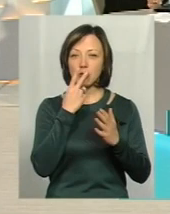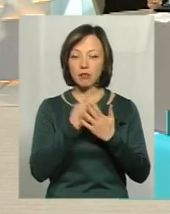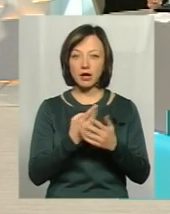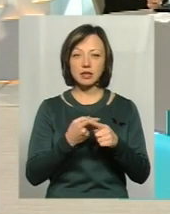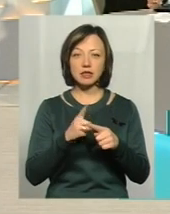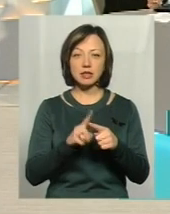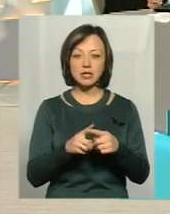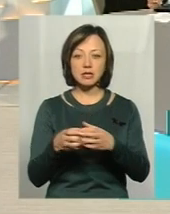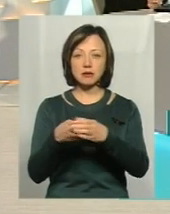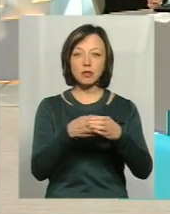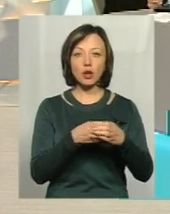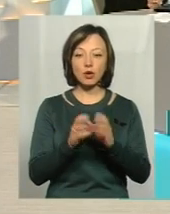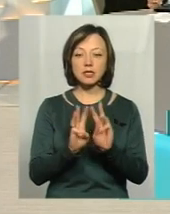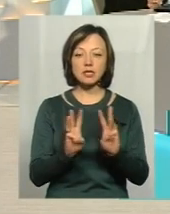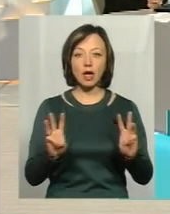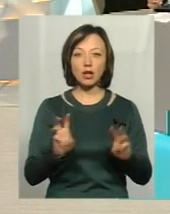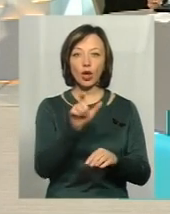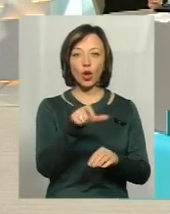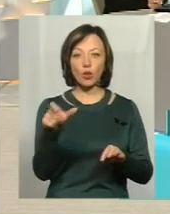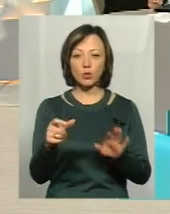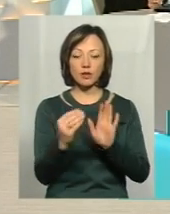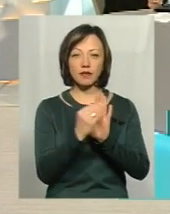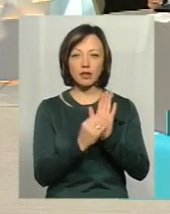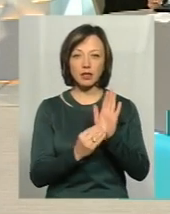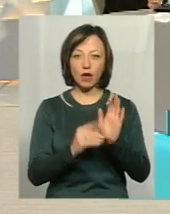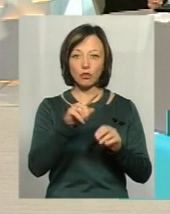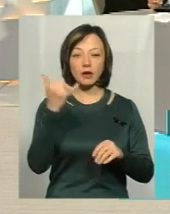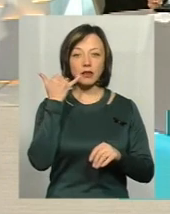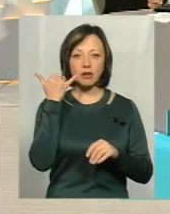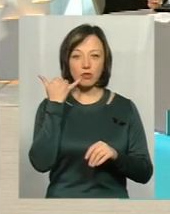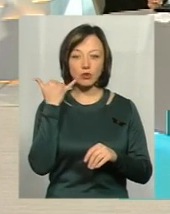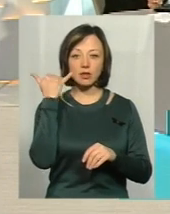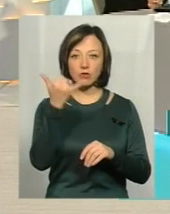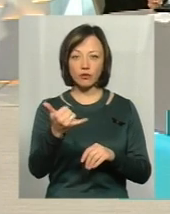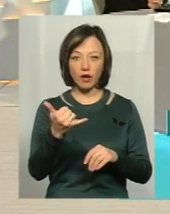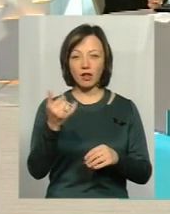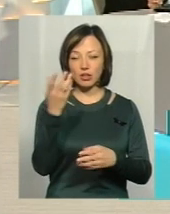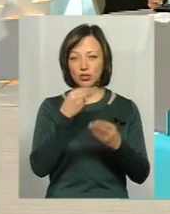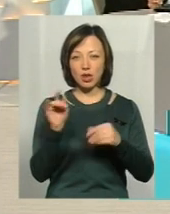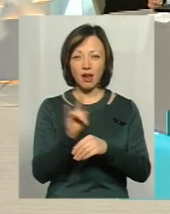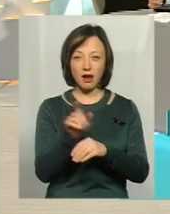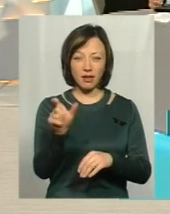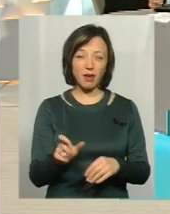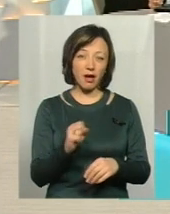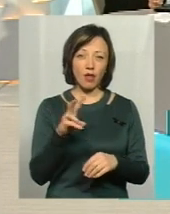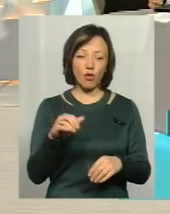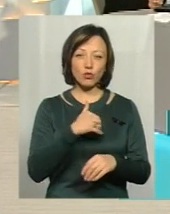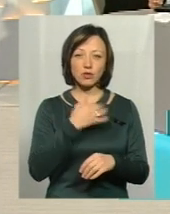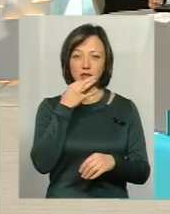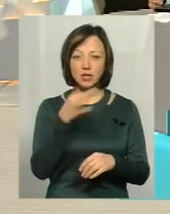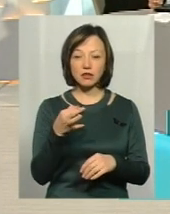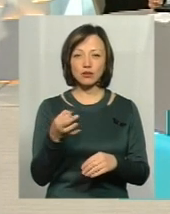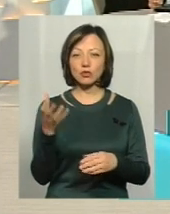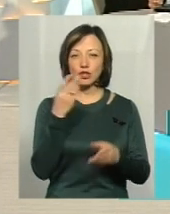цілі такі спілноти, сайти, де люди викладають ось ті номери телефонів, з яких їм телефонували шахраї, але, ну, хочу сказати, що